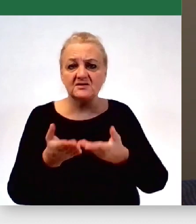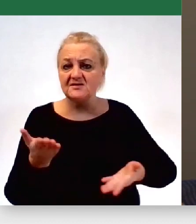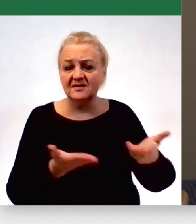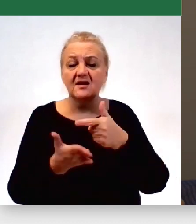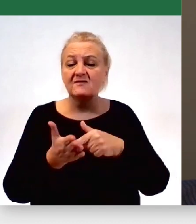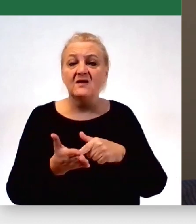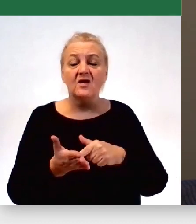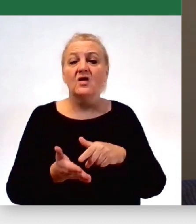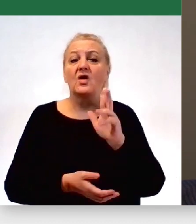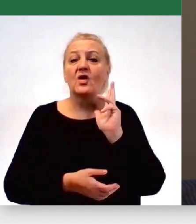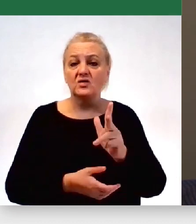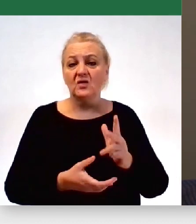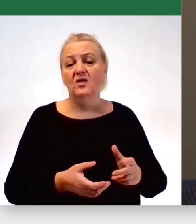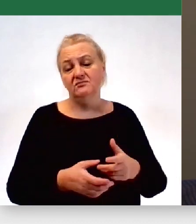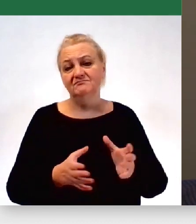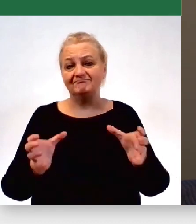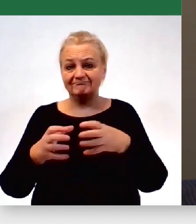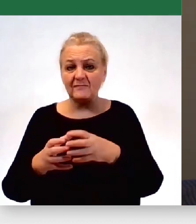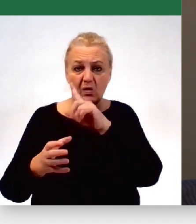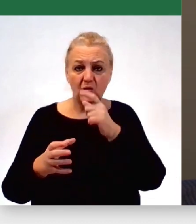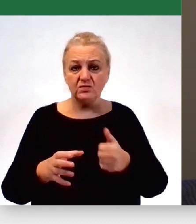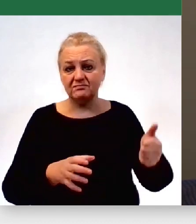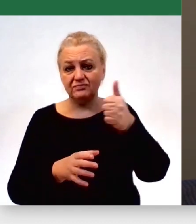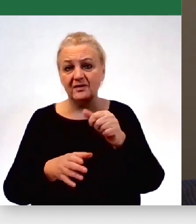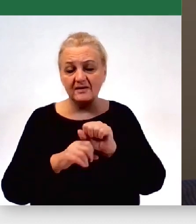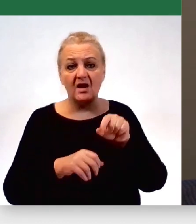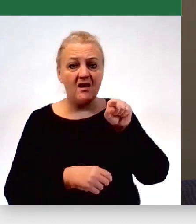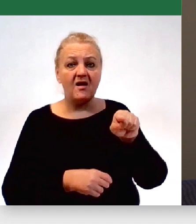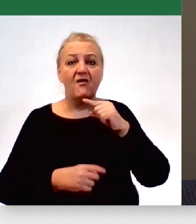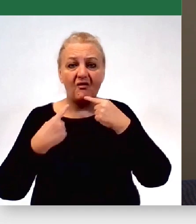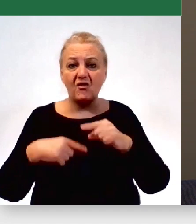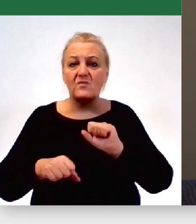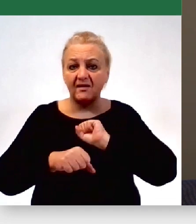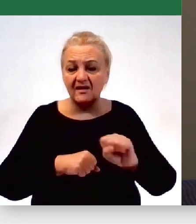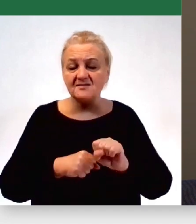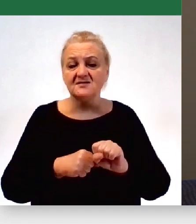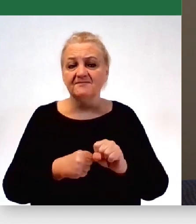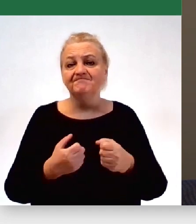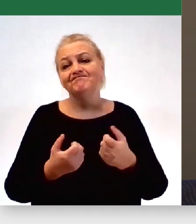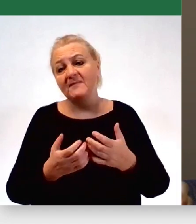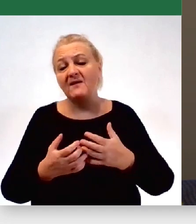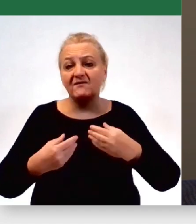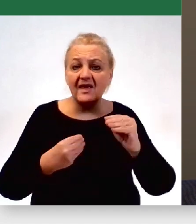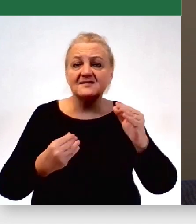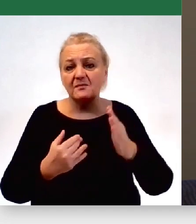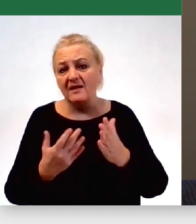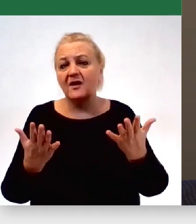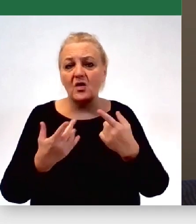wspólnot i są odpowiedzialni w mniejszym bądź większym stopniu, ale